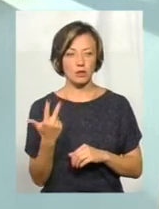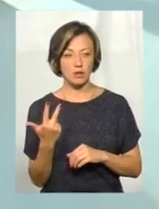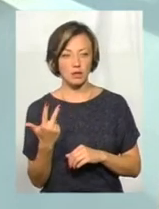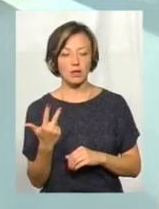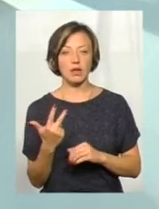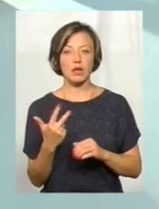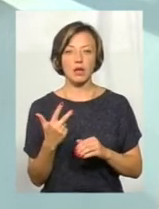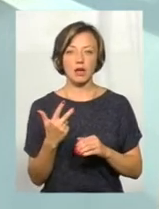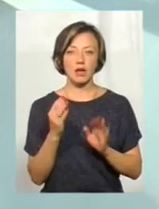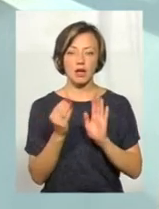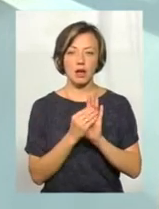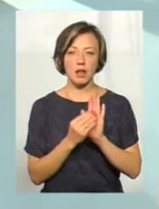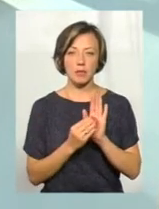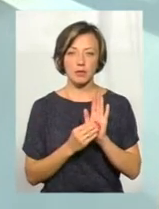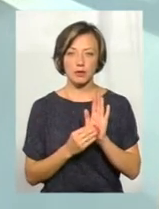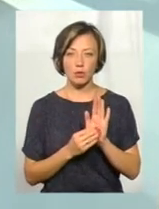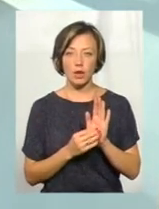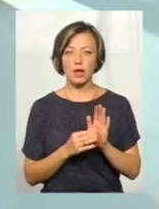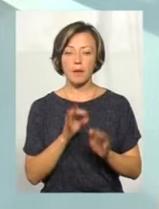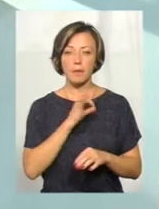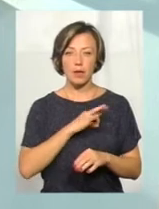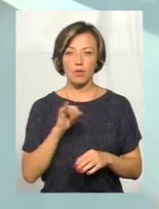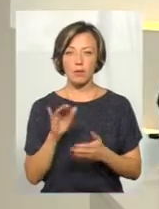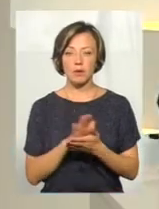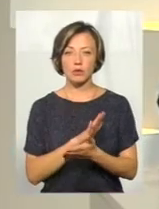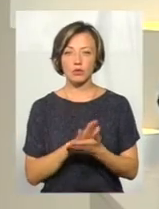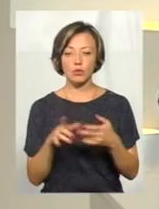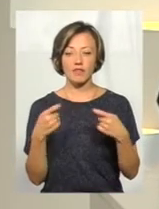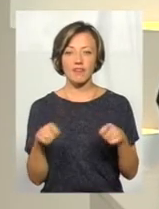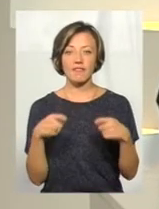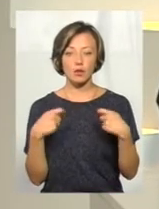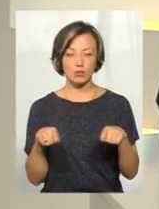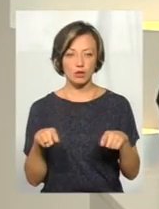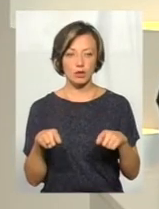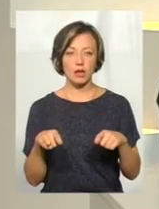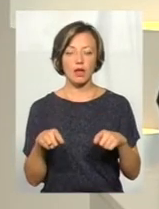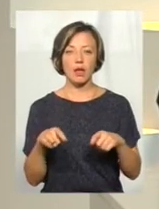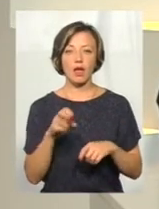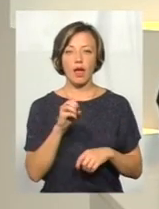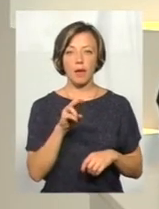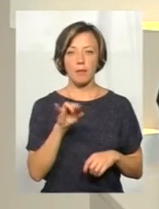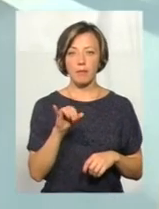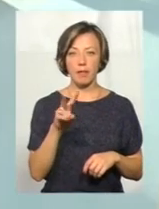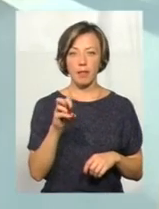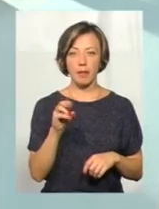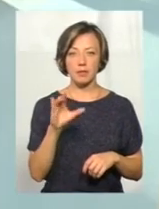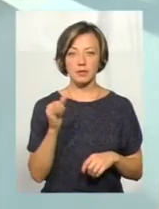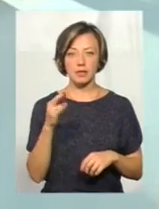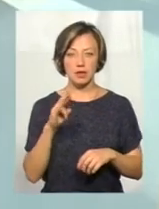яка регламентує пільговий і безкоштовний відпуск. Епілепсія – це